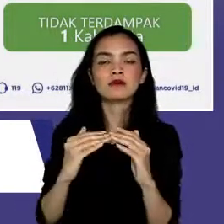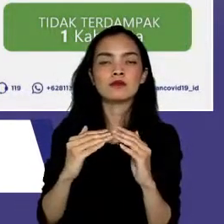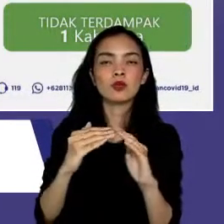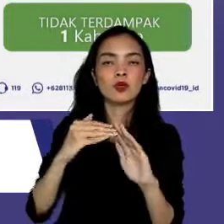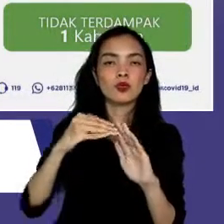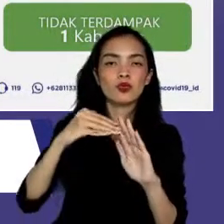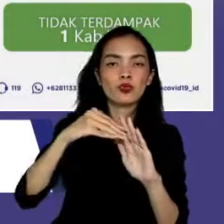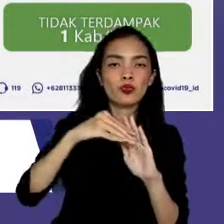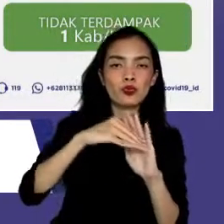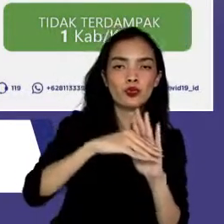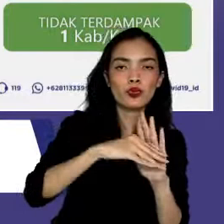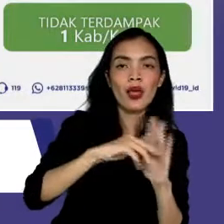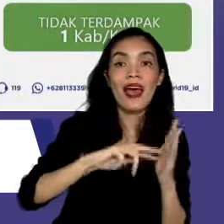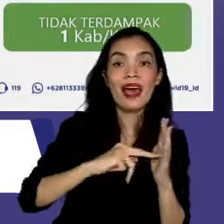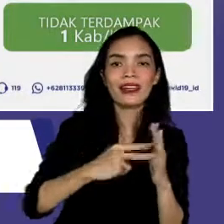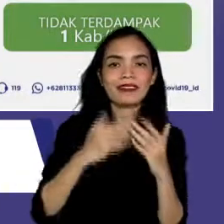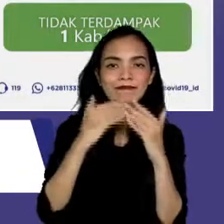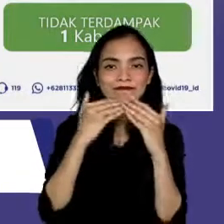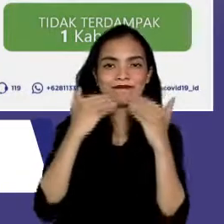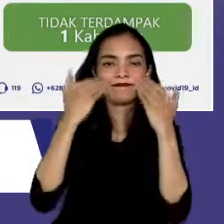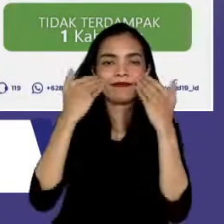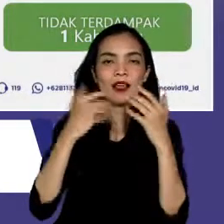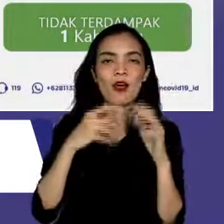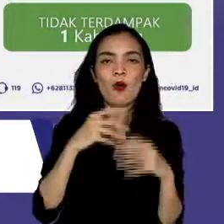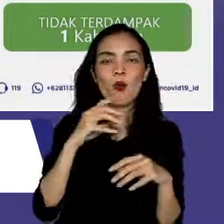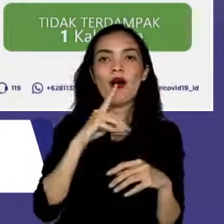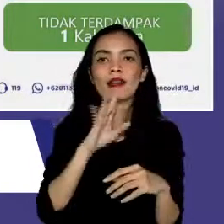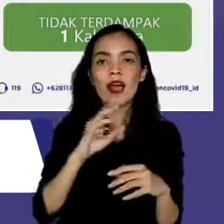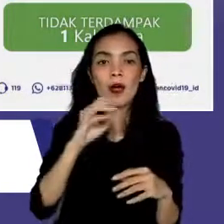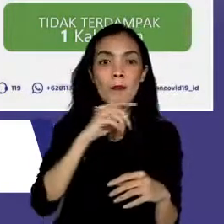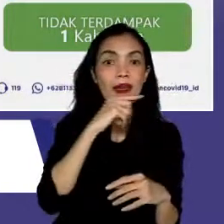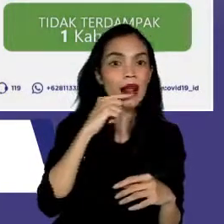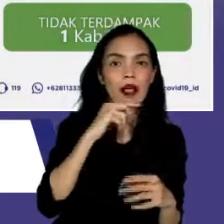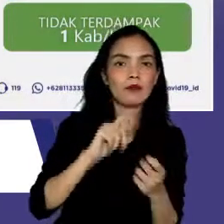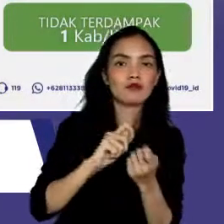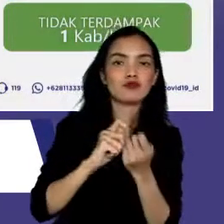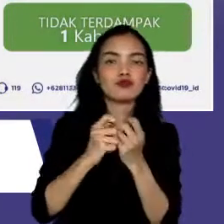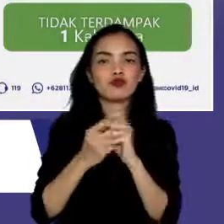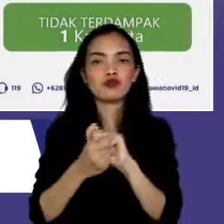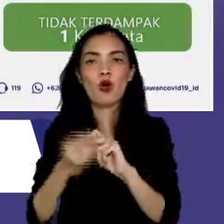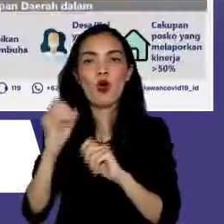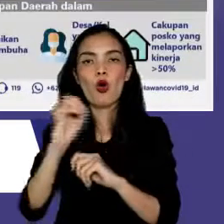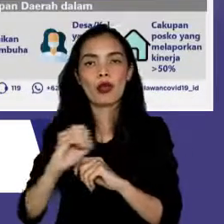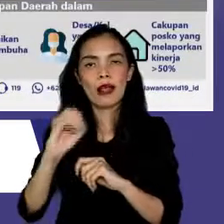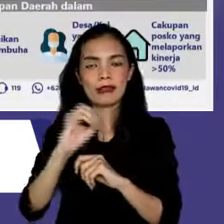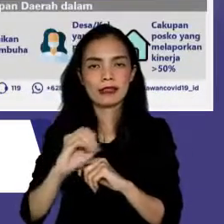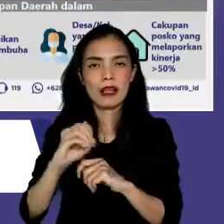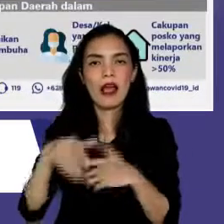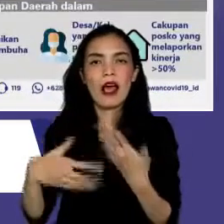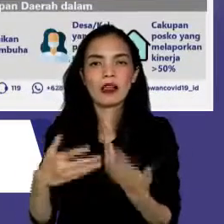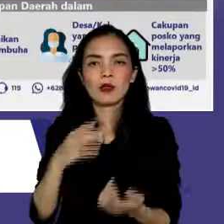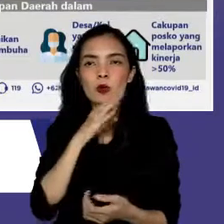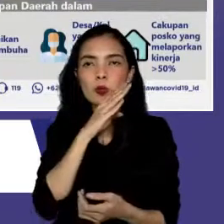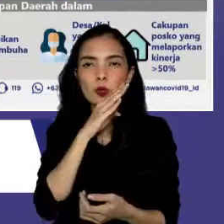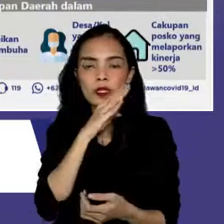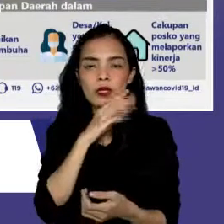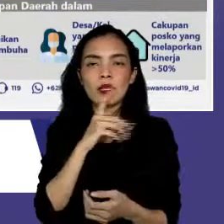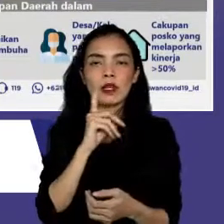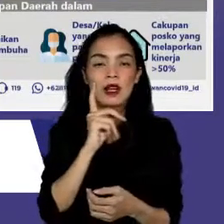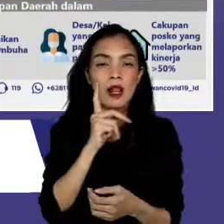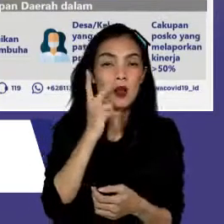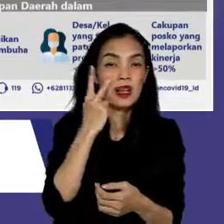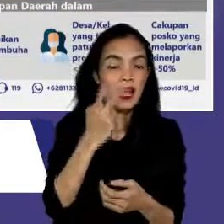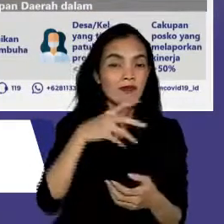zona kuning. Selanjutnya, jika dilihat pada 7 provinsi Jawa Bali yang melaksanakan PPKM